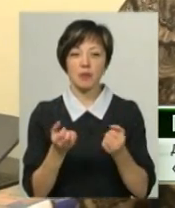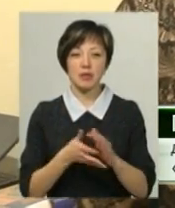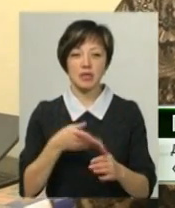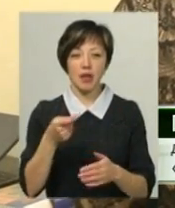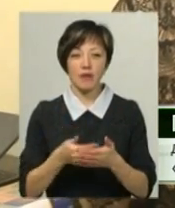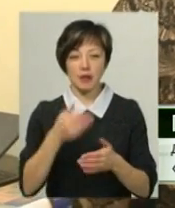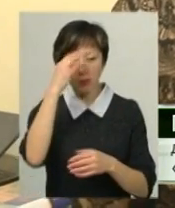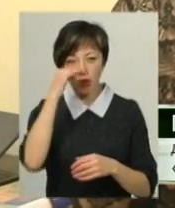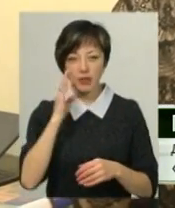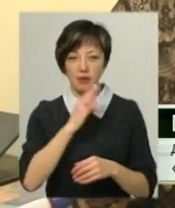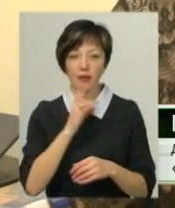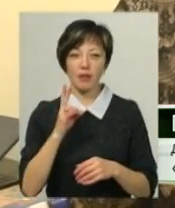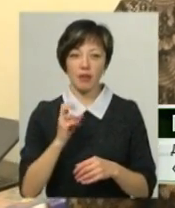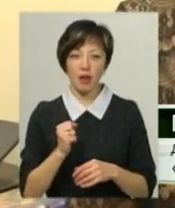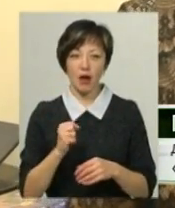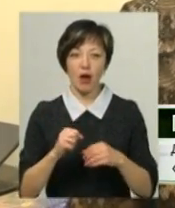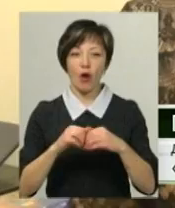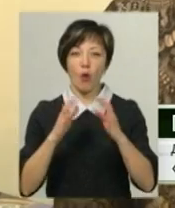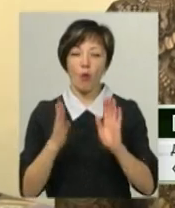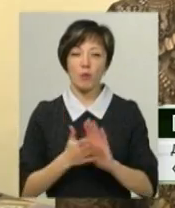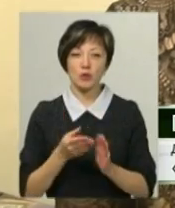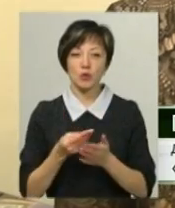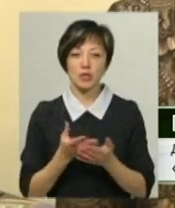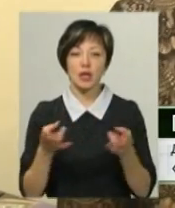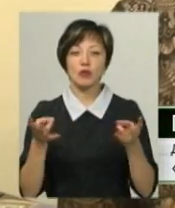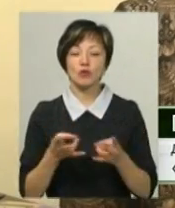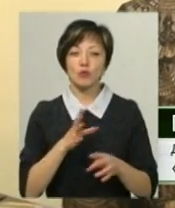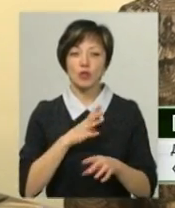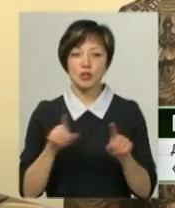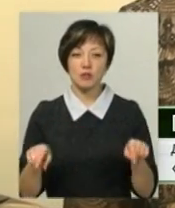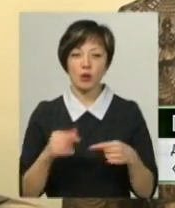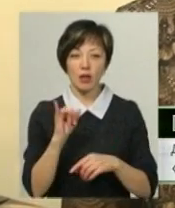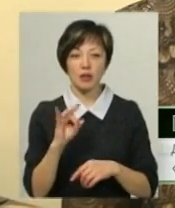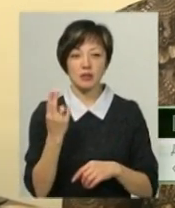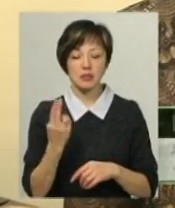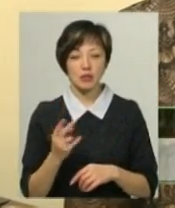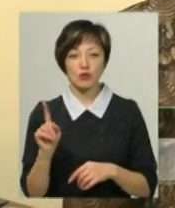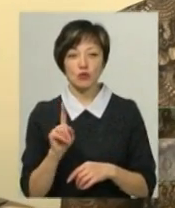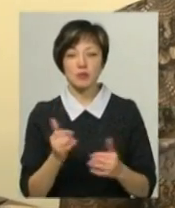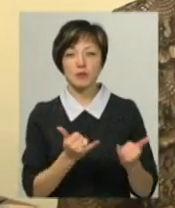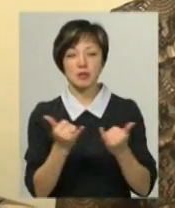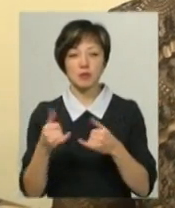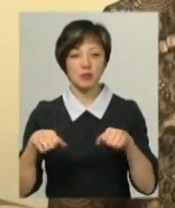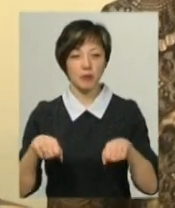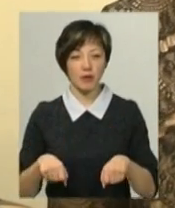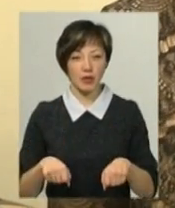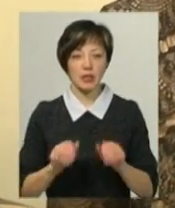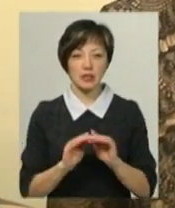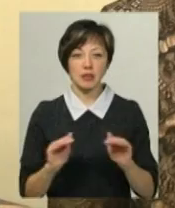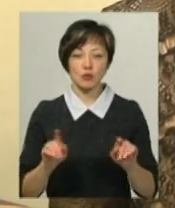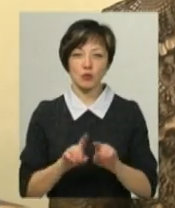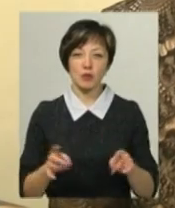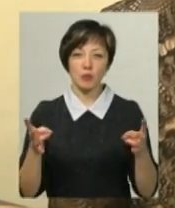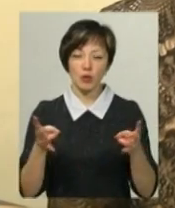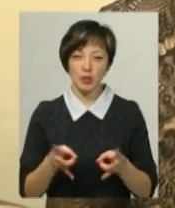батьків саме на комплексну оцінку. Для чого були такі створені центри? Для того, щоб забезпечити права дітей з